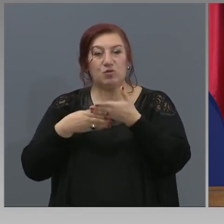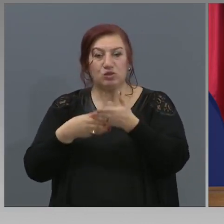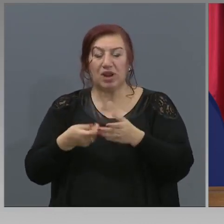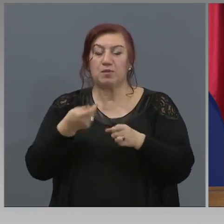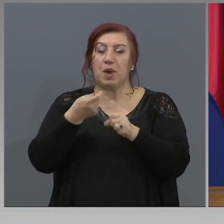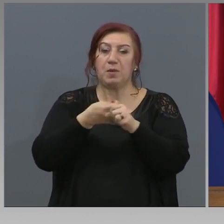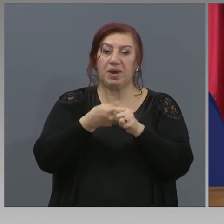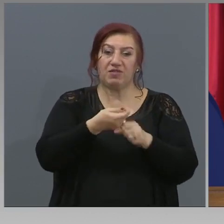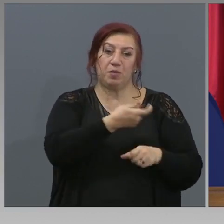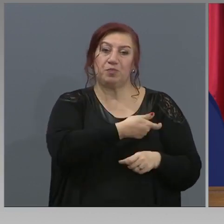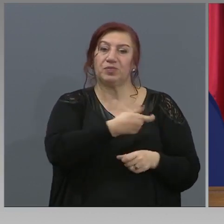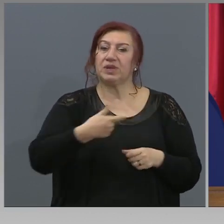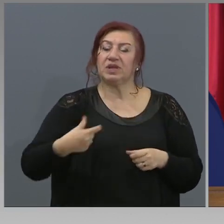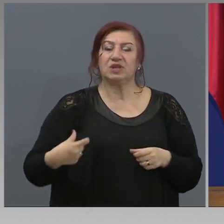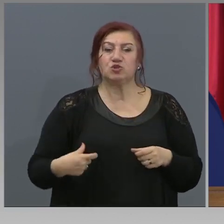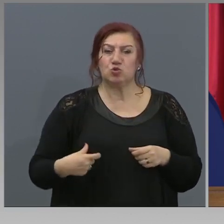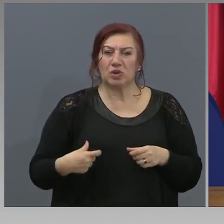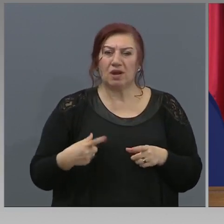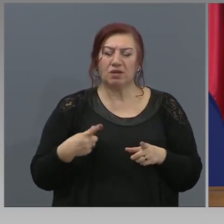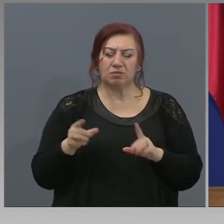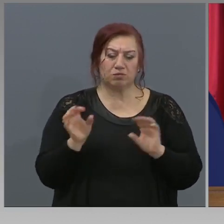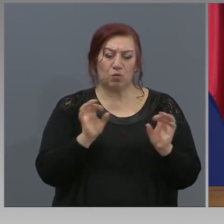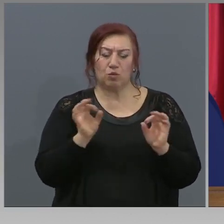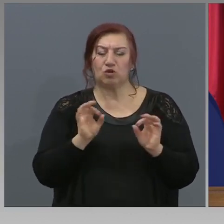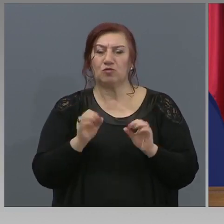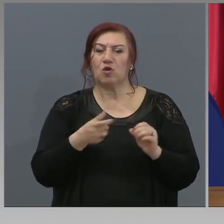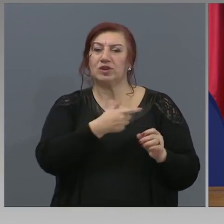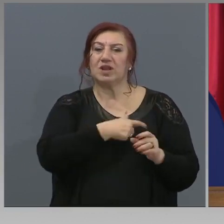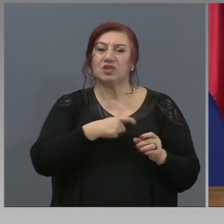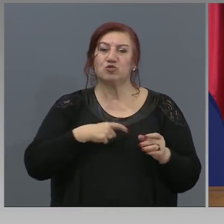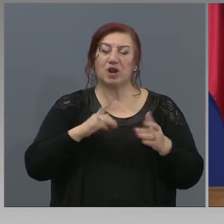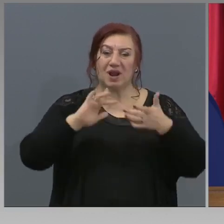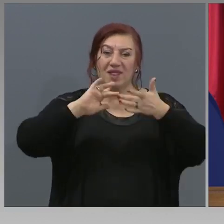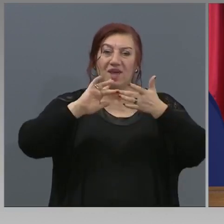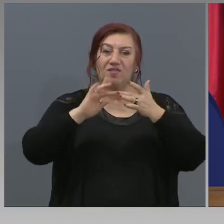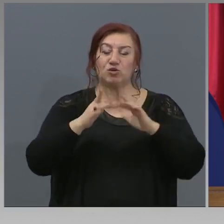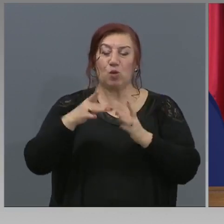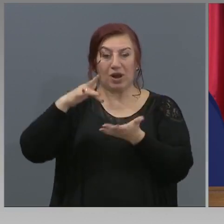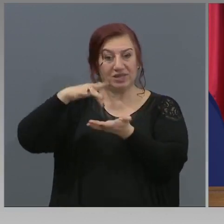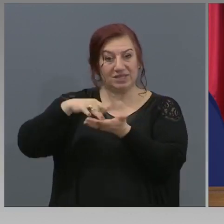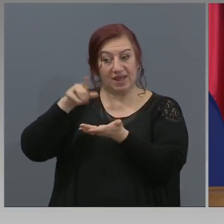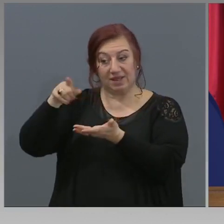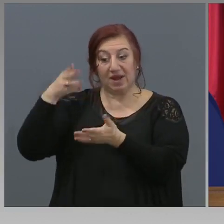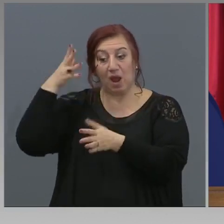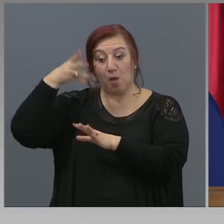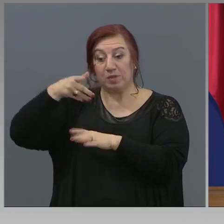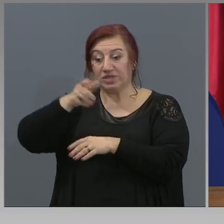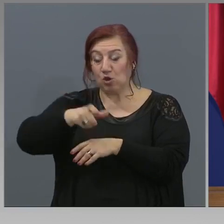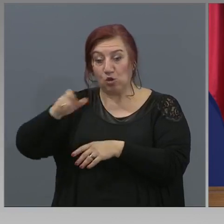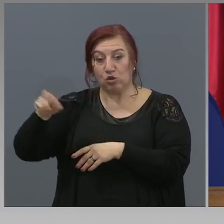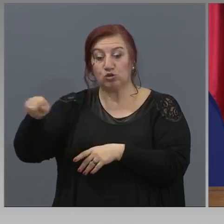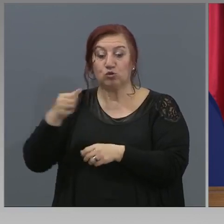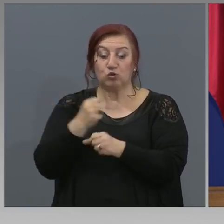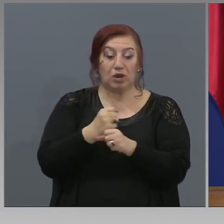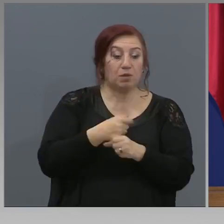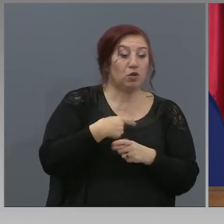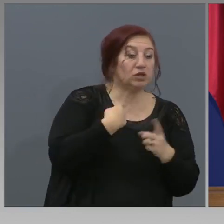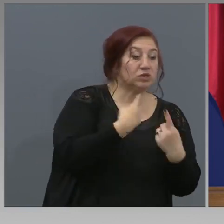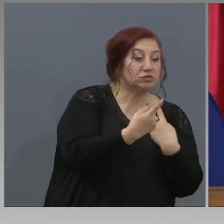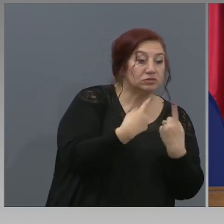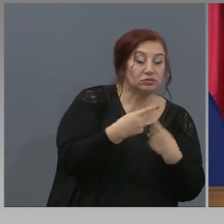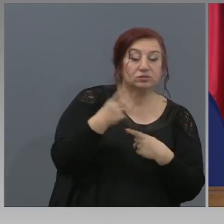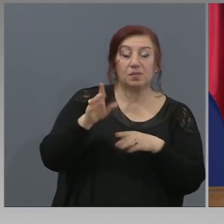национален виртуален център от психолози, които да работят с децатата, и като